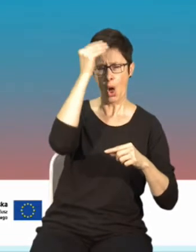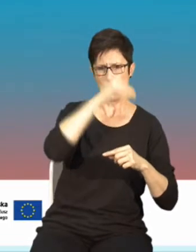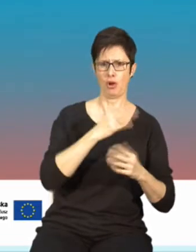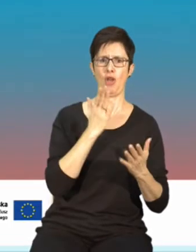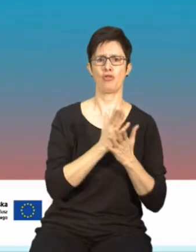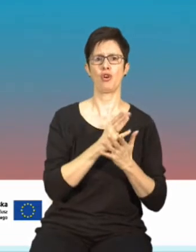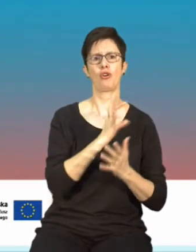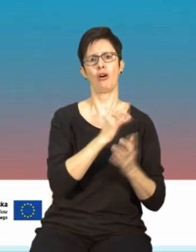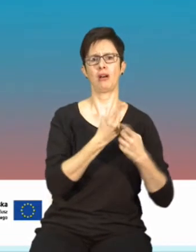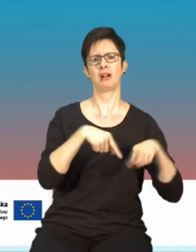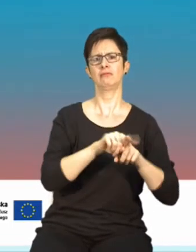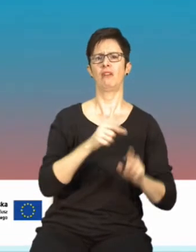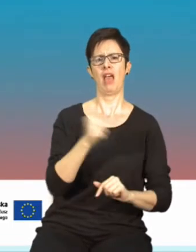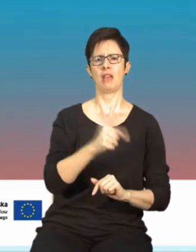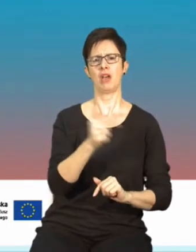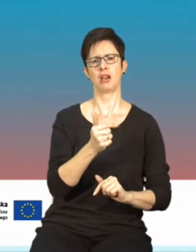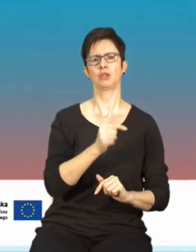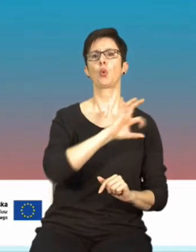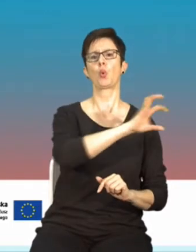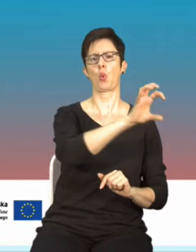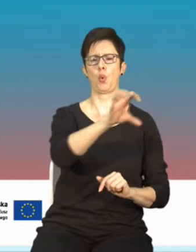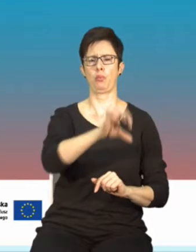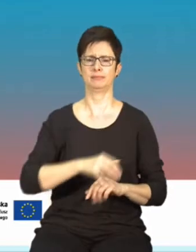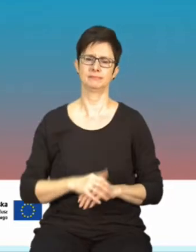realizować tylko i wyłącznie interesy poszczególnych grup.